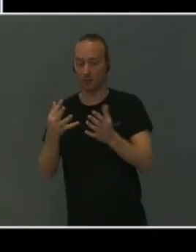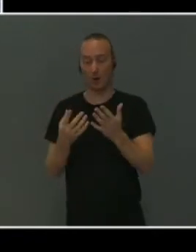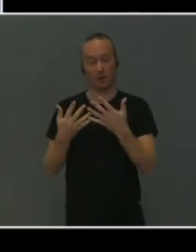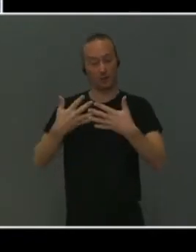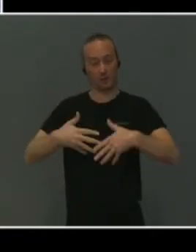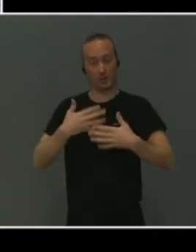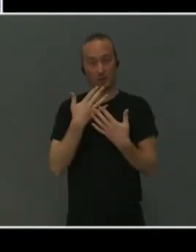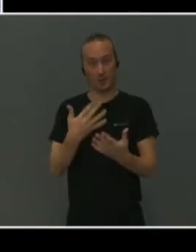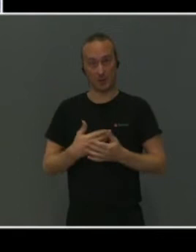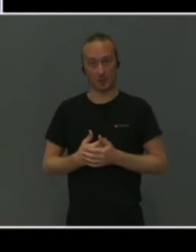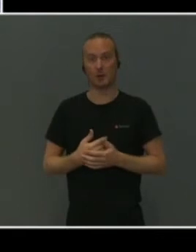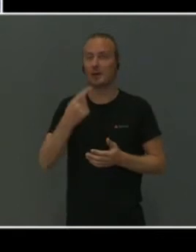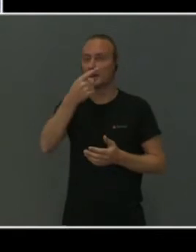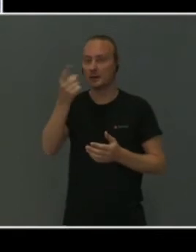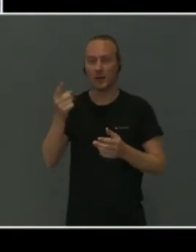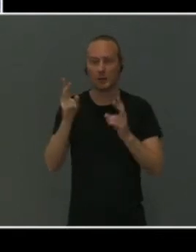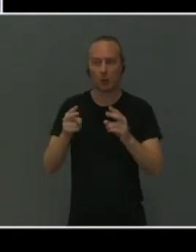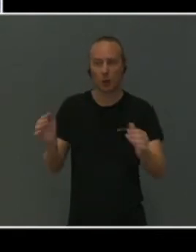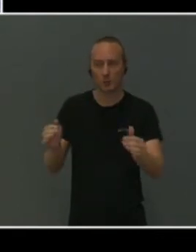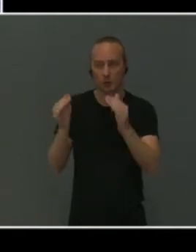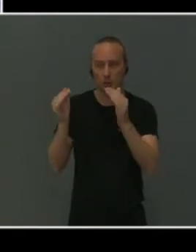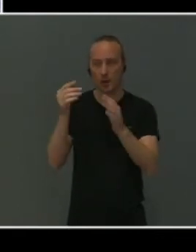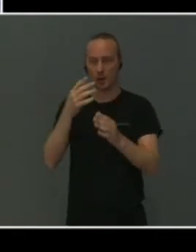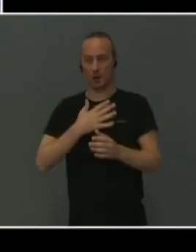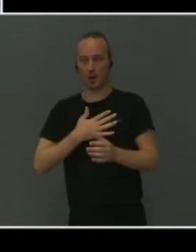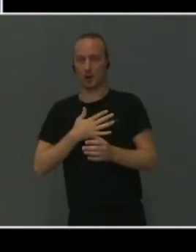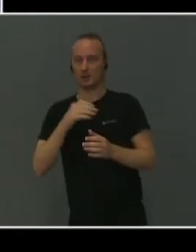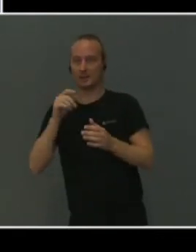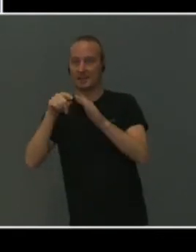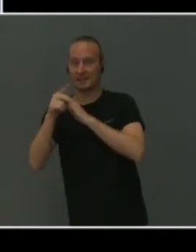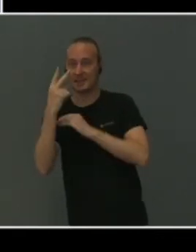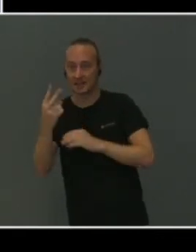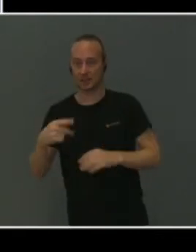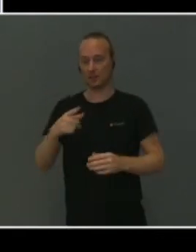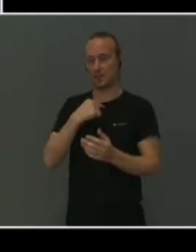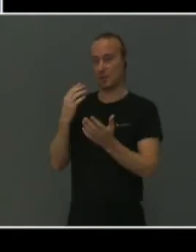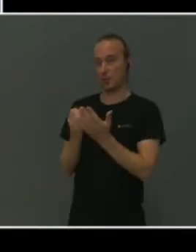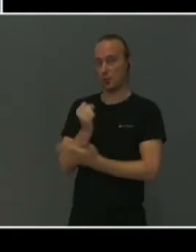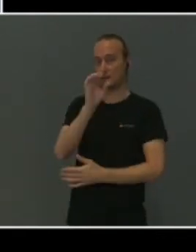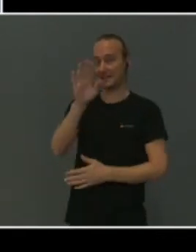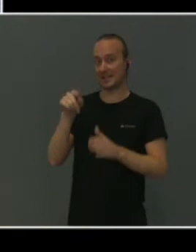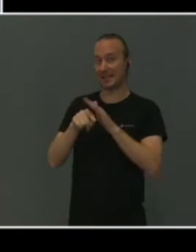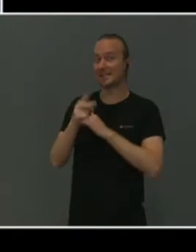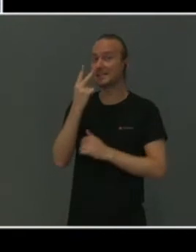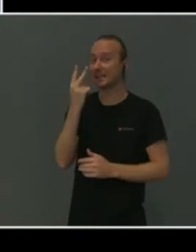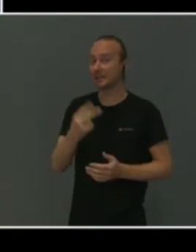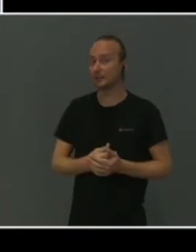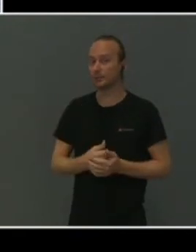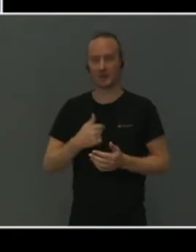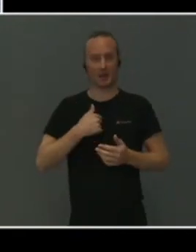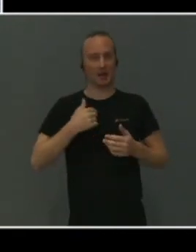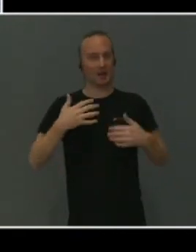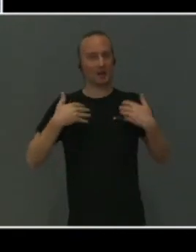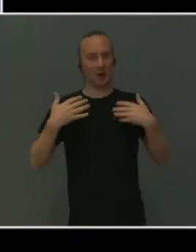godt. Dere i brukerorganisasjonene har innsikt vi trenger å trekke på. Derfor er jeg veldig glad for at